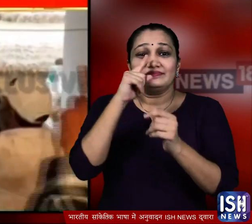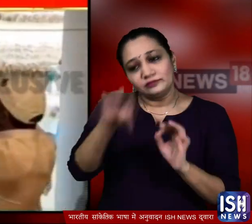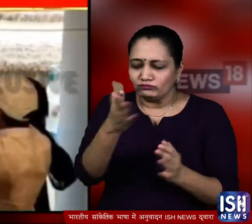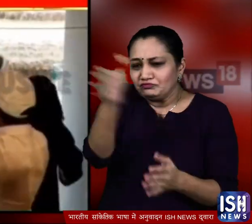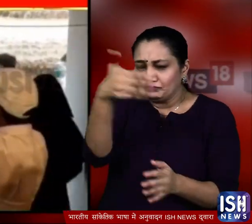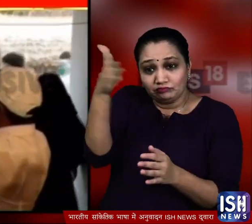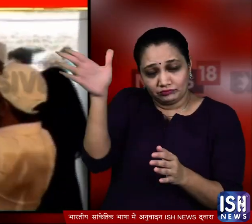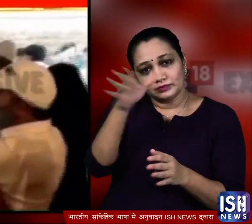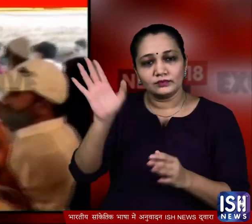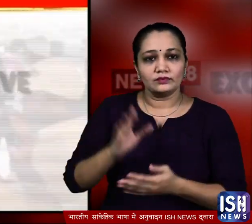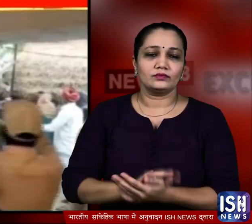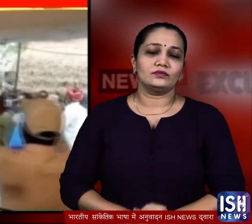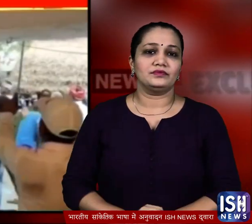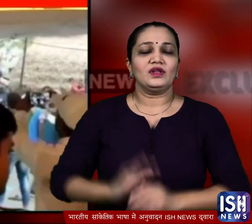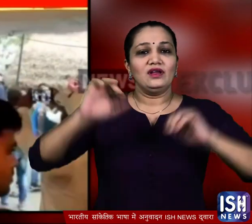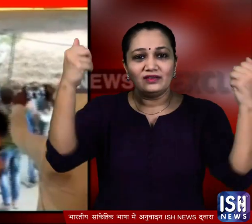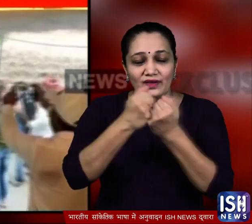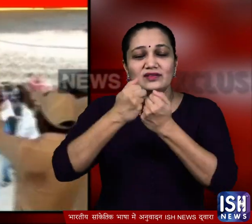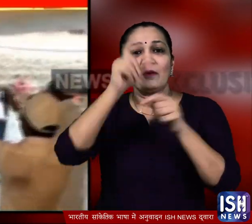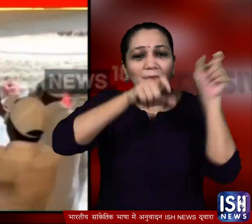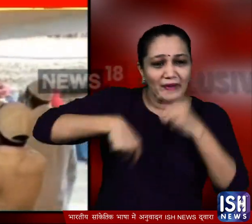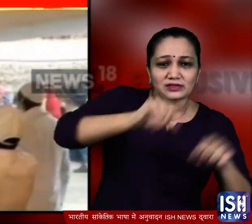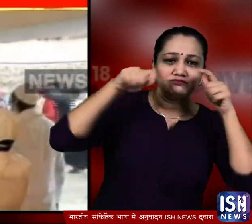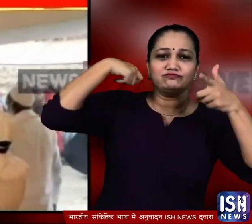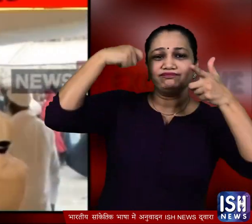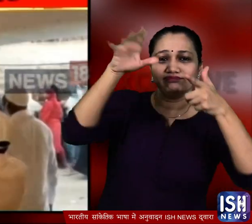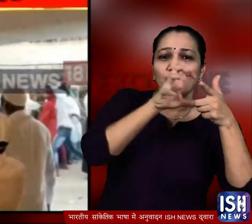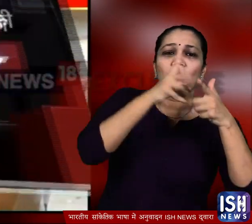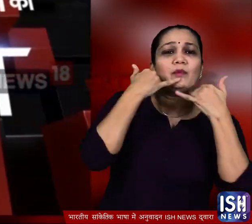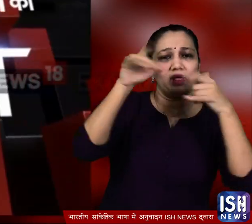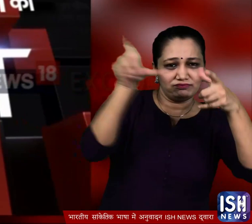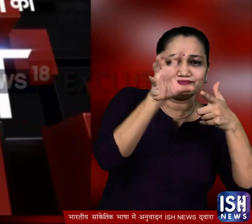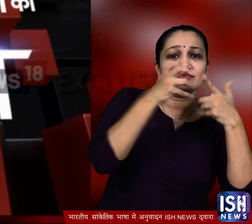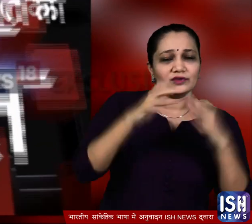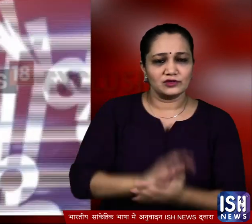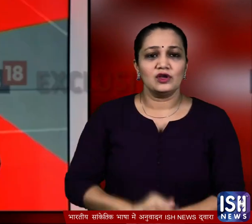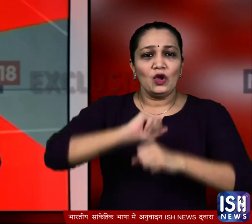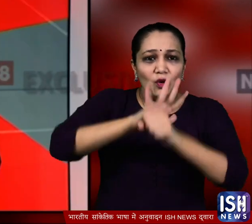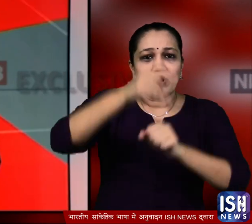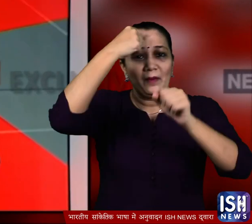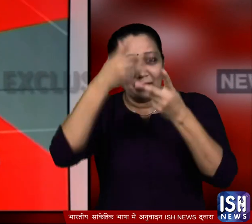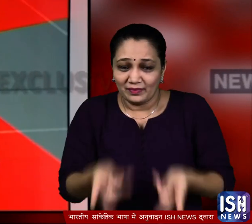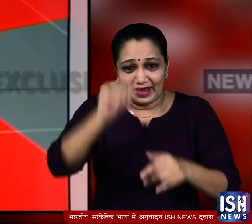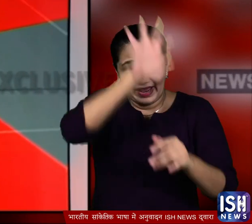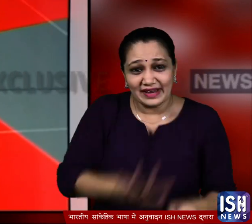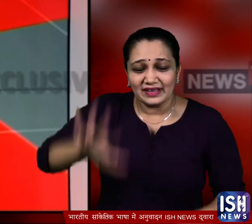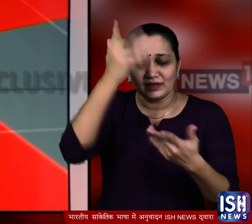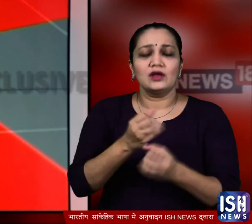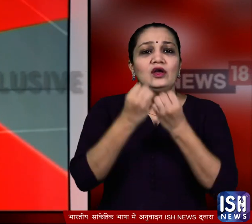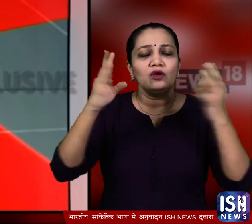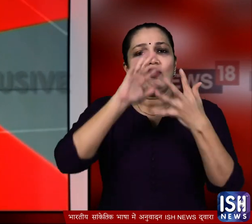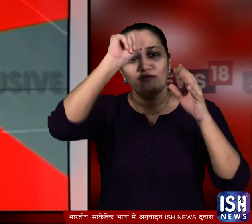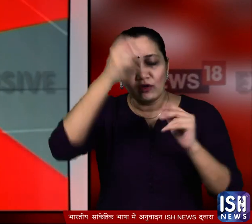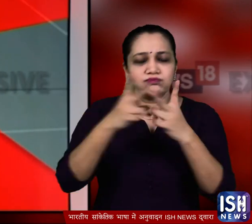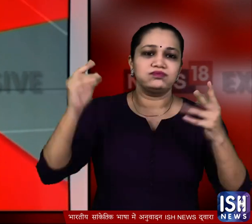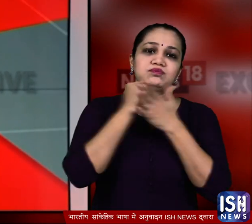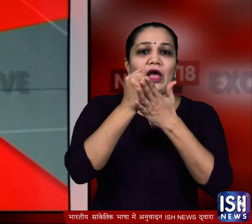महिला को ही वहां से जाने का इशारा कर दिया इस मारपीट का वहां मौझूद कुछ लोग वीडियो बनाते भी दिखाए दिये कुरोना के कहर से जूज रहे भारत के लिए